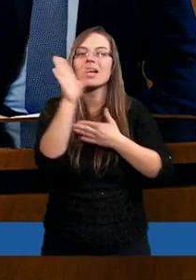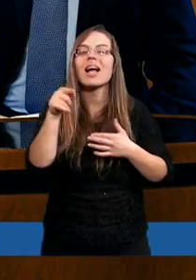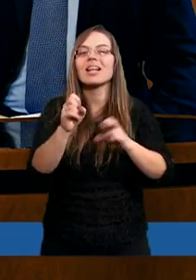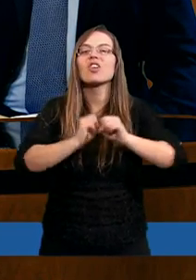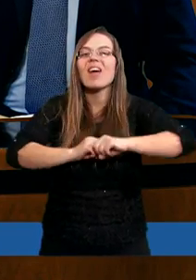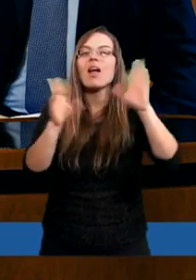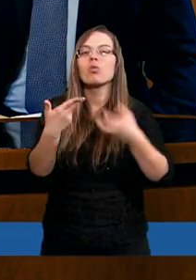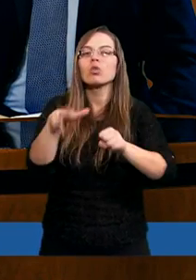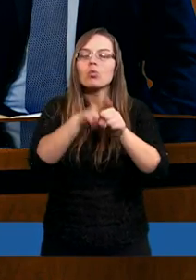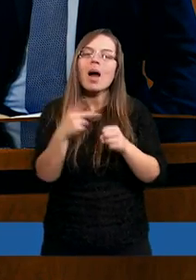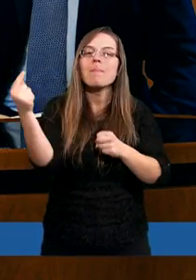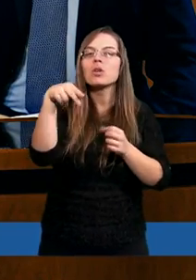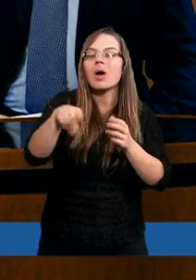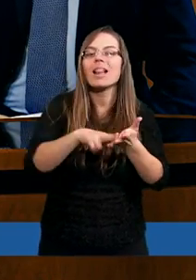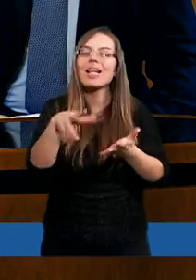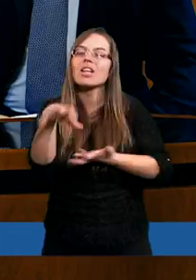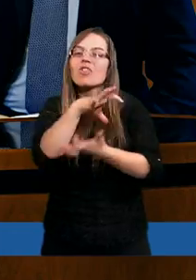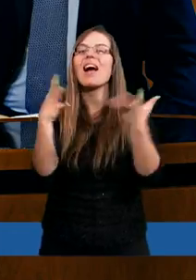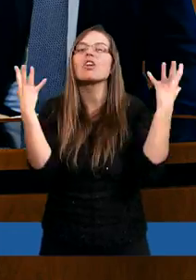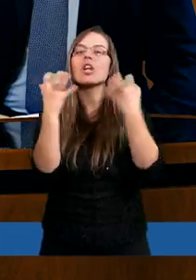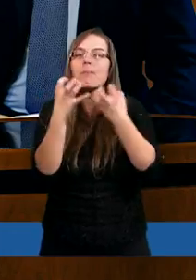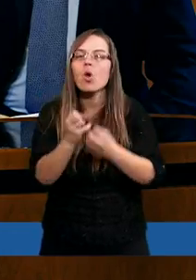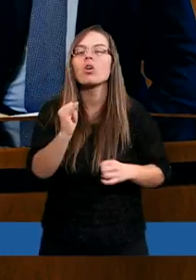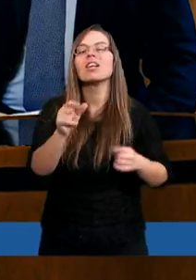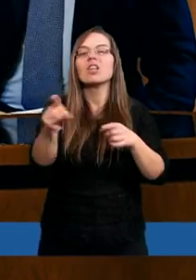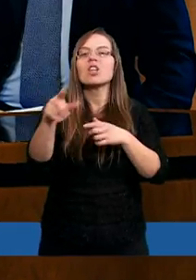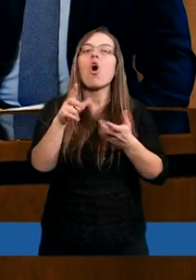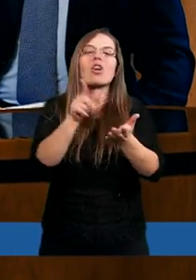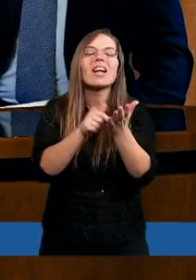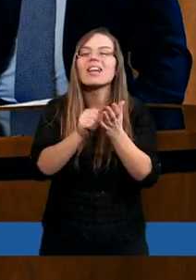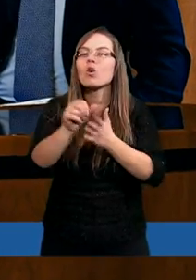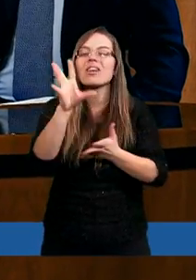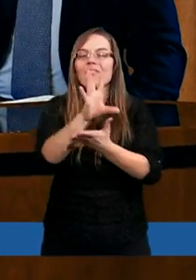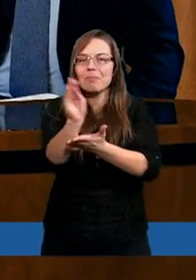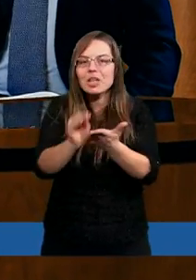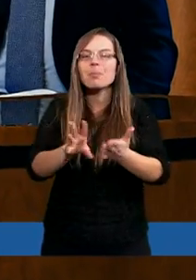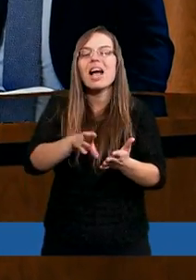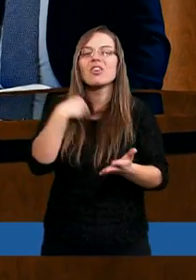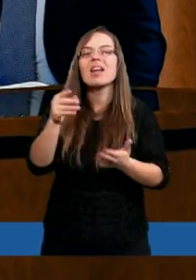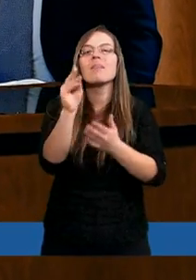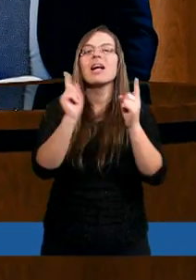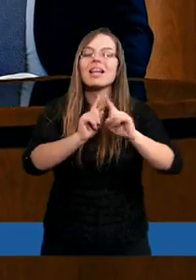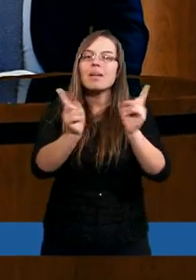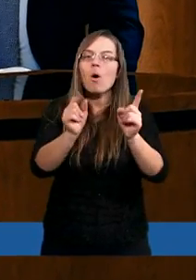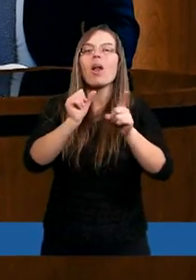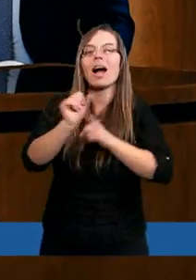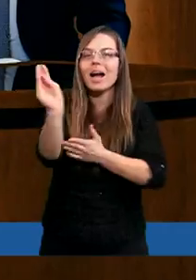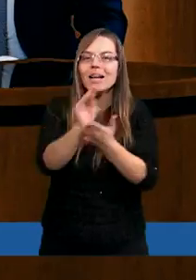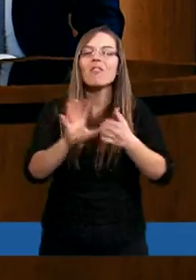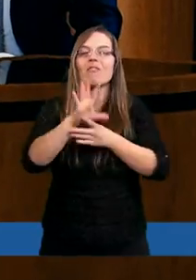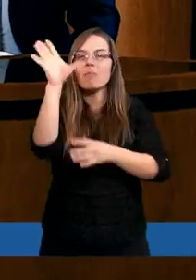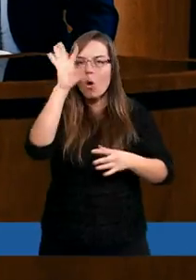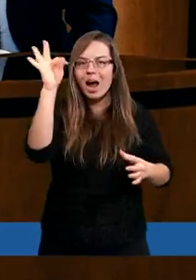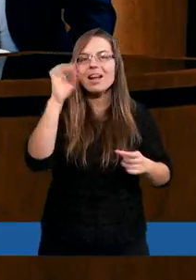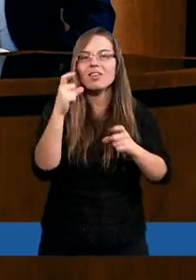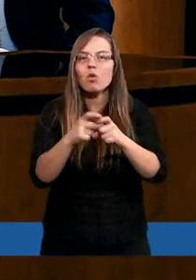jako ta światłość, która przyszła na ten świat ciemności. Światłość bardzo często w Piśmie Świętym określa, symbolizuje Boga, Jego